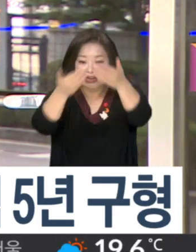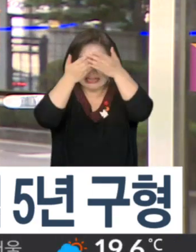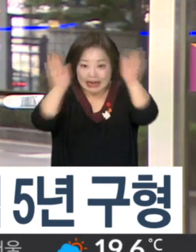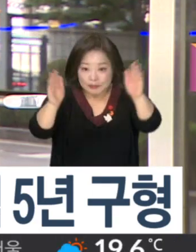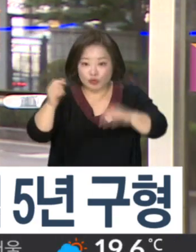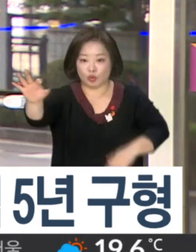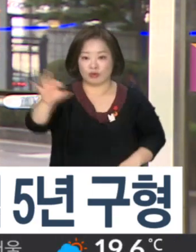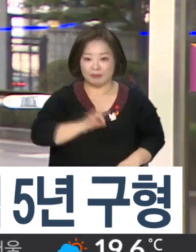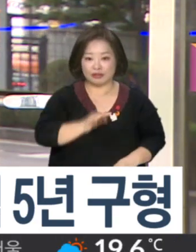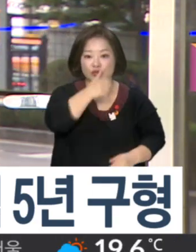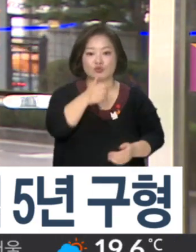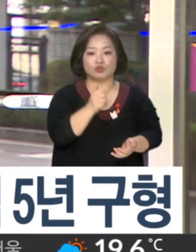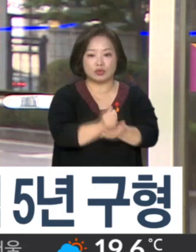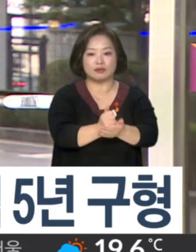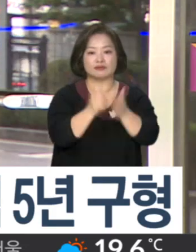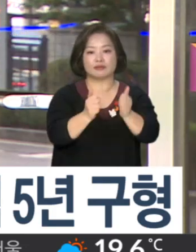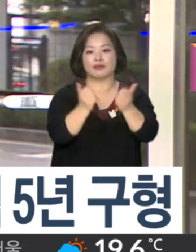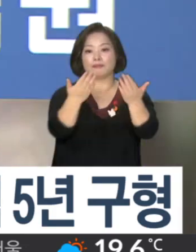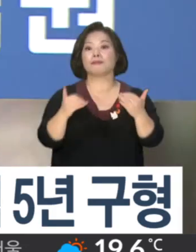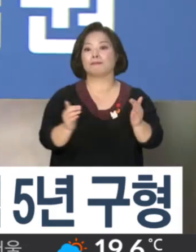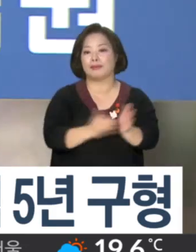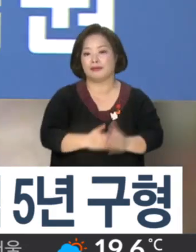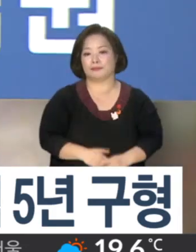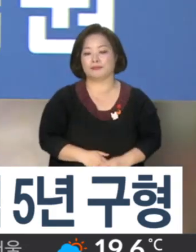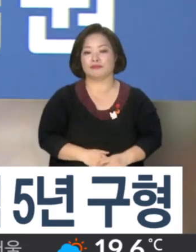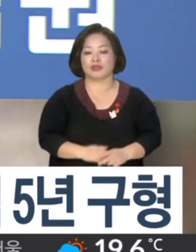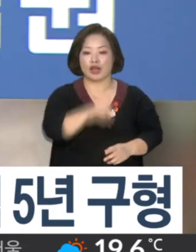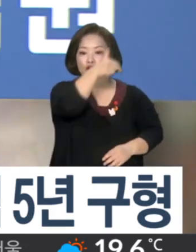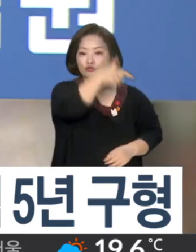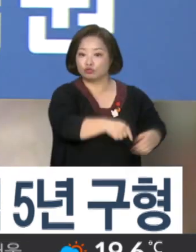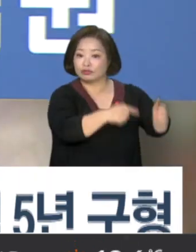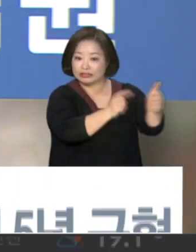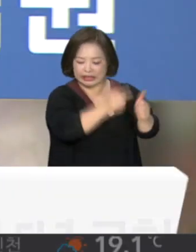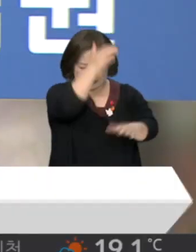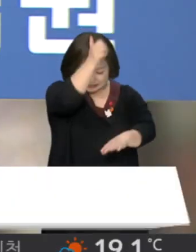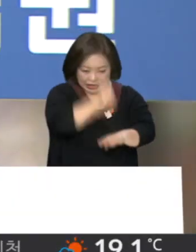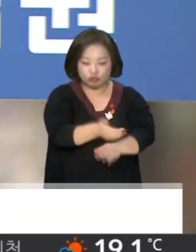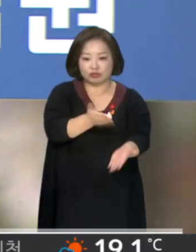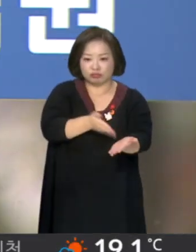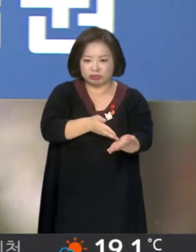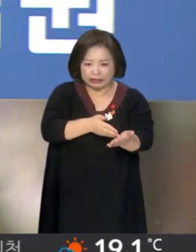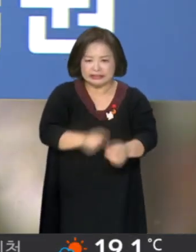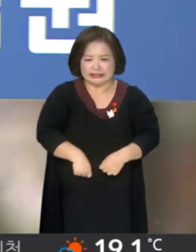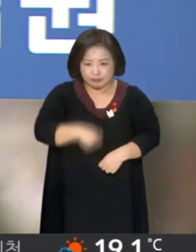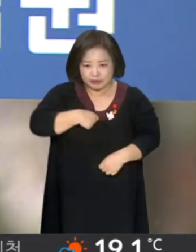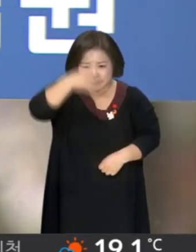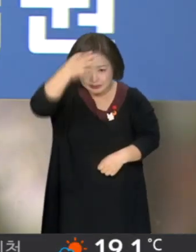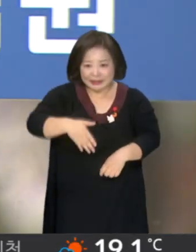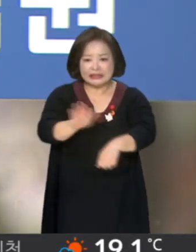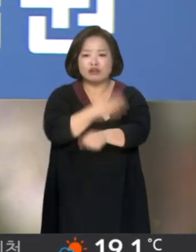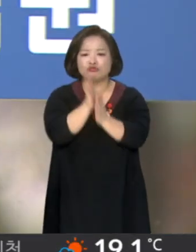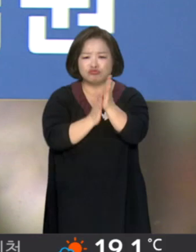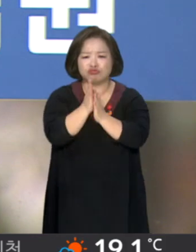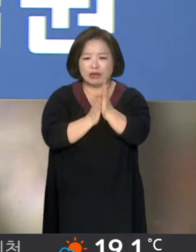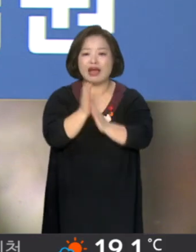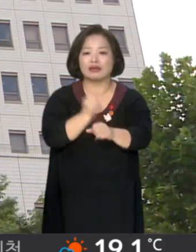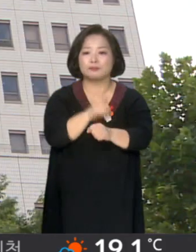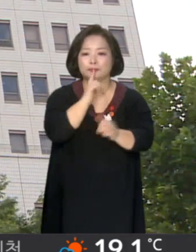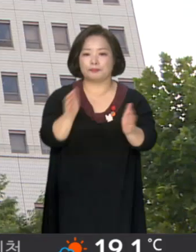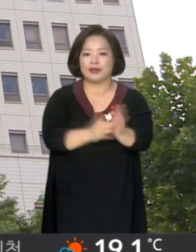금품을 받은 혐의로 재판에 넘겨졌습니다. 구 씨는 최후 진술에서 진심으로 사죄한다면서 선처를 호소했습니다.